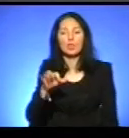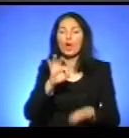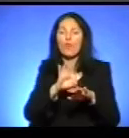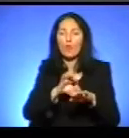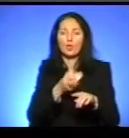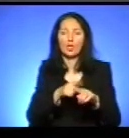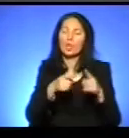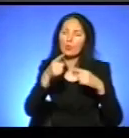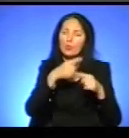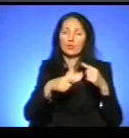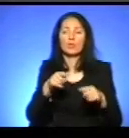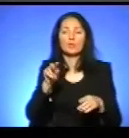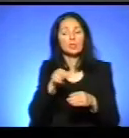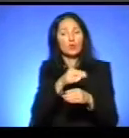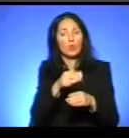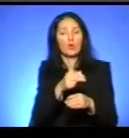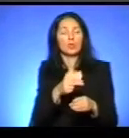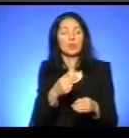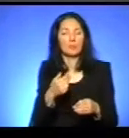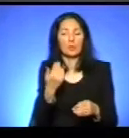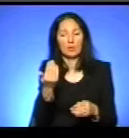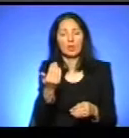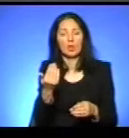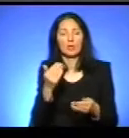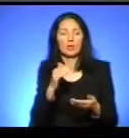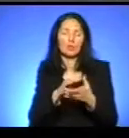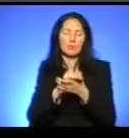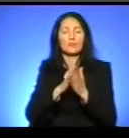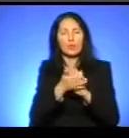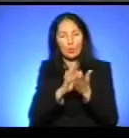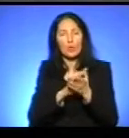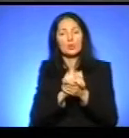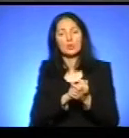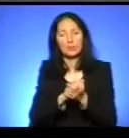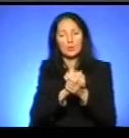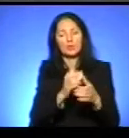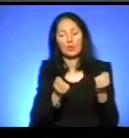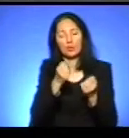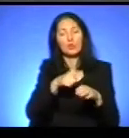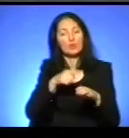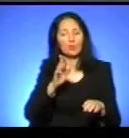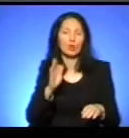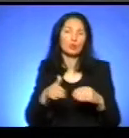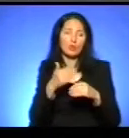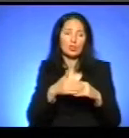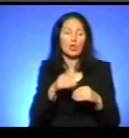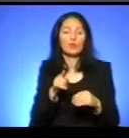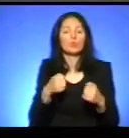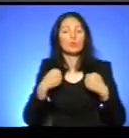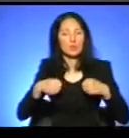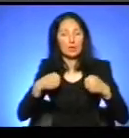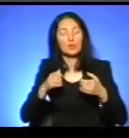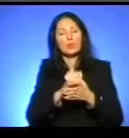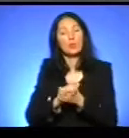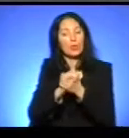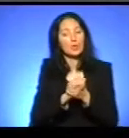повертався з лікування, і наскільки мені відомо, вони там уклали мирову угоду, просто водії відчувають, що будуть санкції, тому вони стараються якось